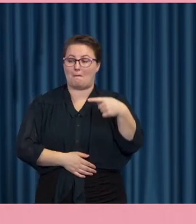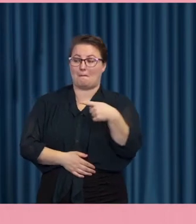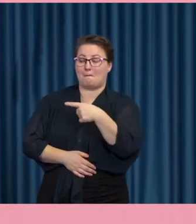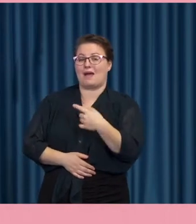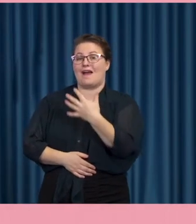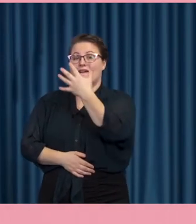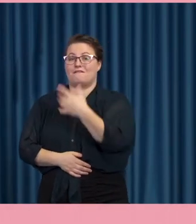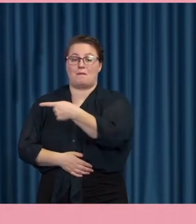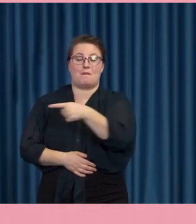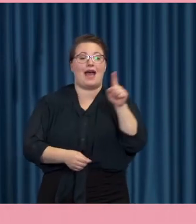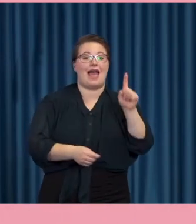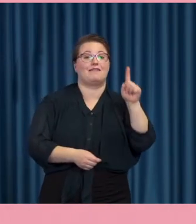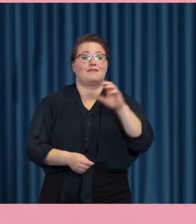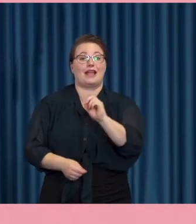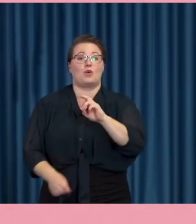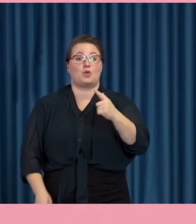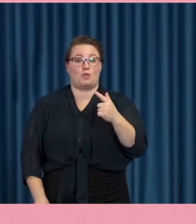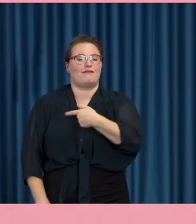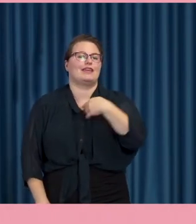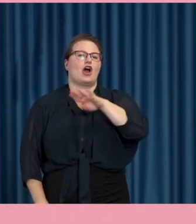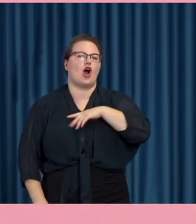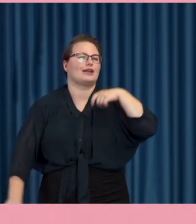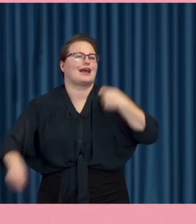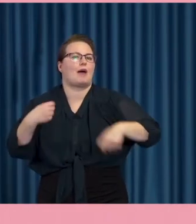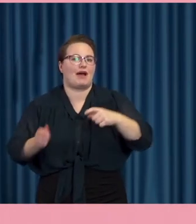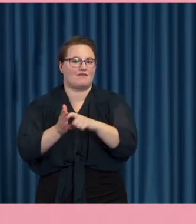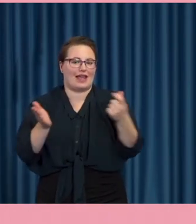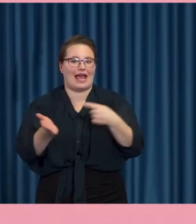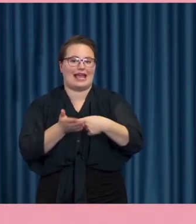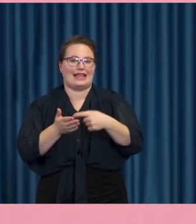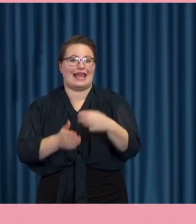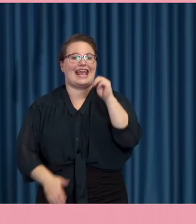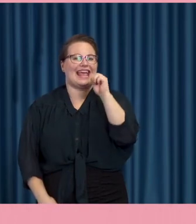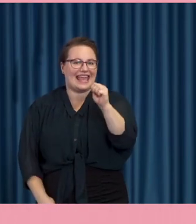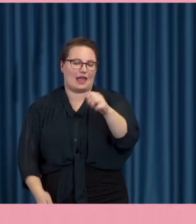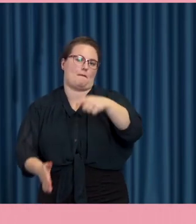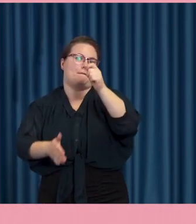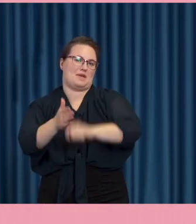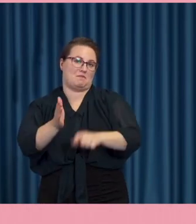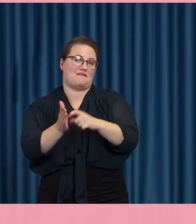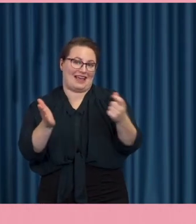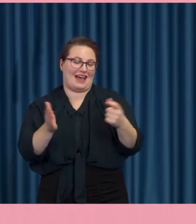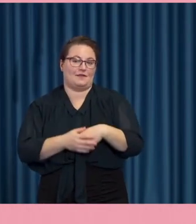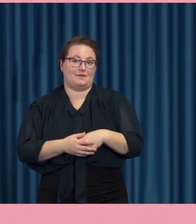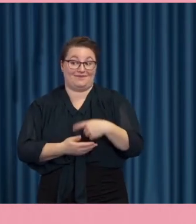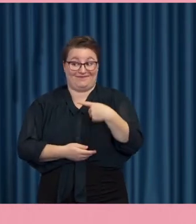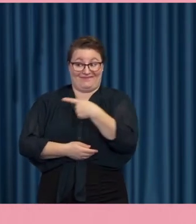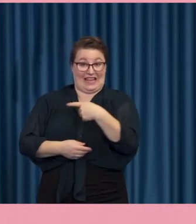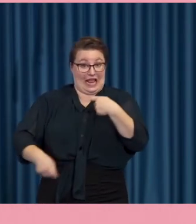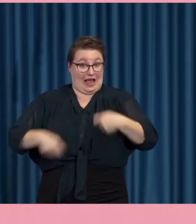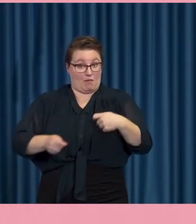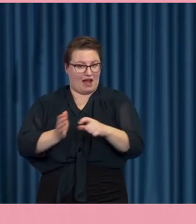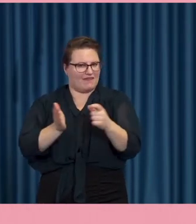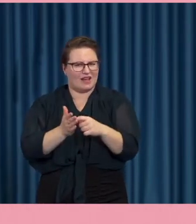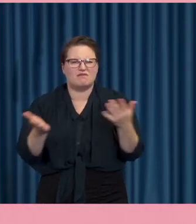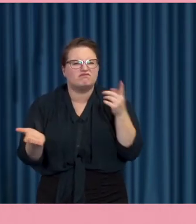kör Digidel-nätverket en gemensam kampanjvecka som heter E-medborgareveckan. De här kampanjveckorna de är ju till för att